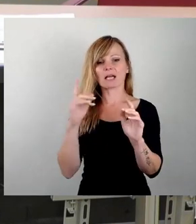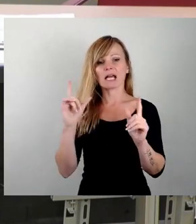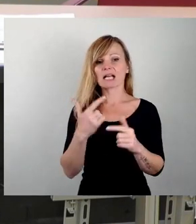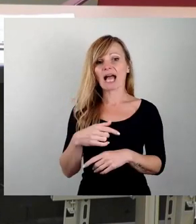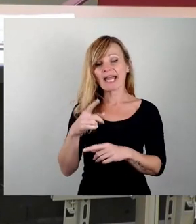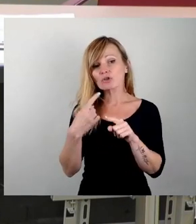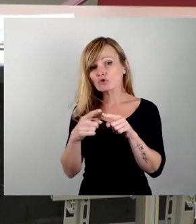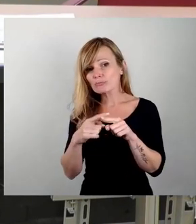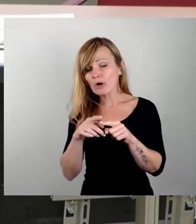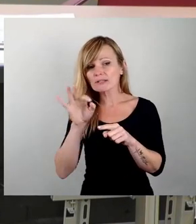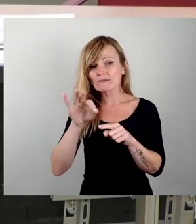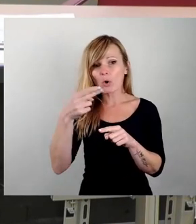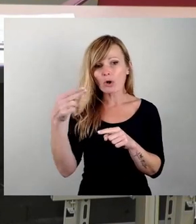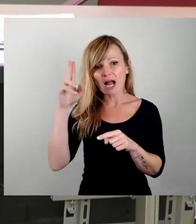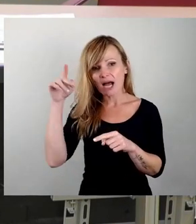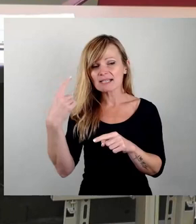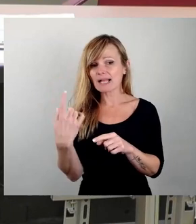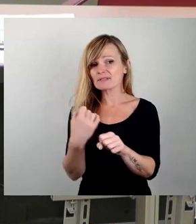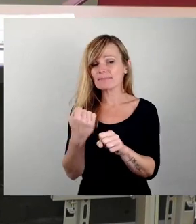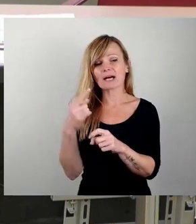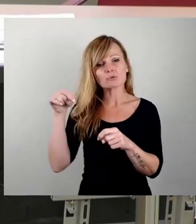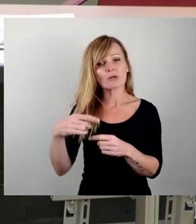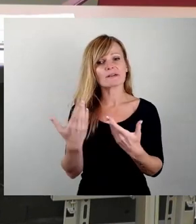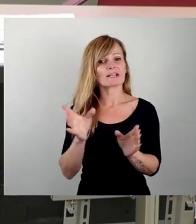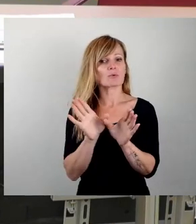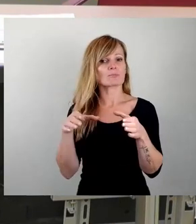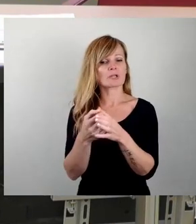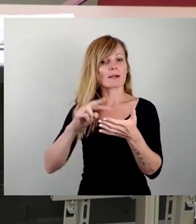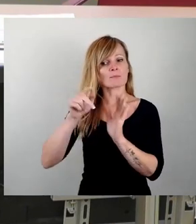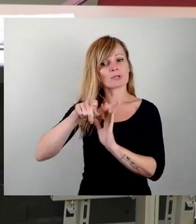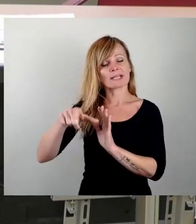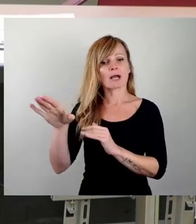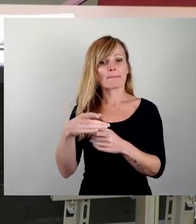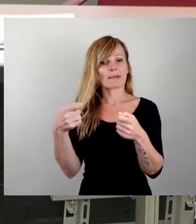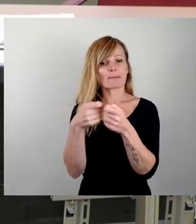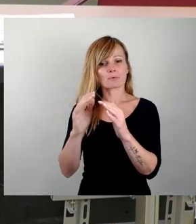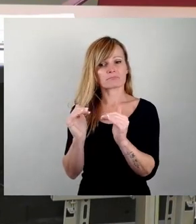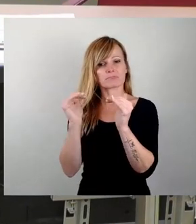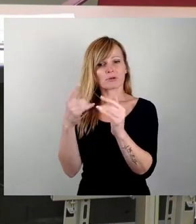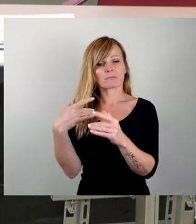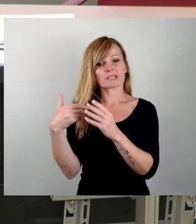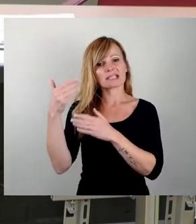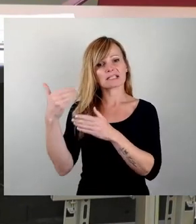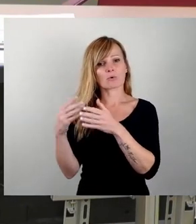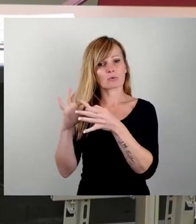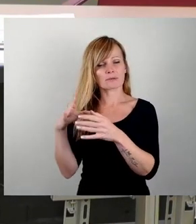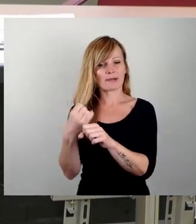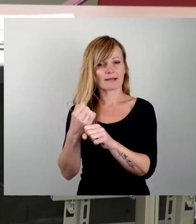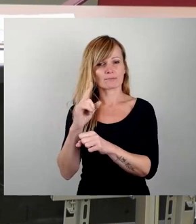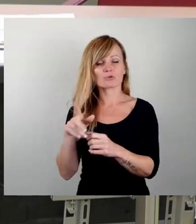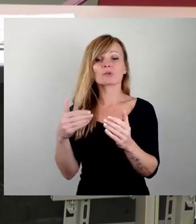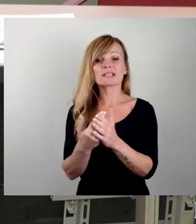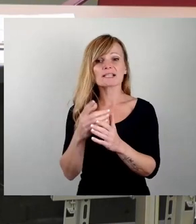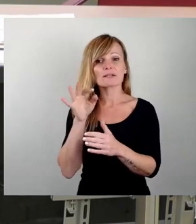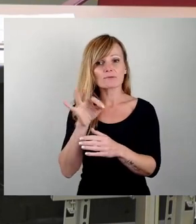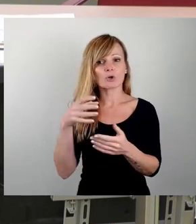Hase. Der macht, was man heutzutage als Kommunalpolitiker mit bundeswählster Horeca-Hintergrund halt macht. Und das sogar für den